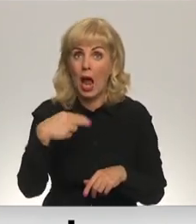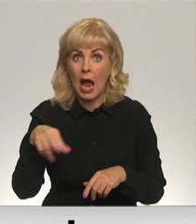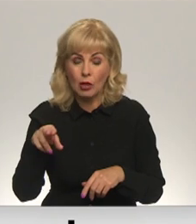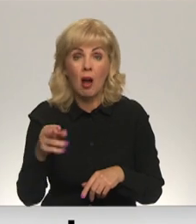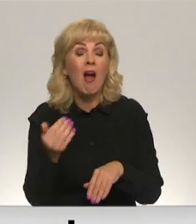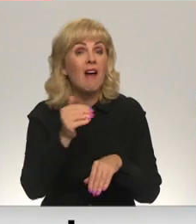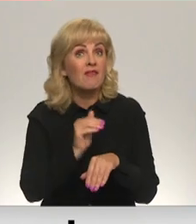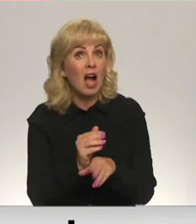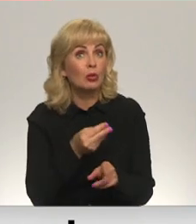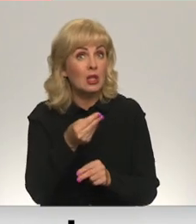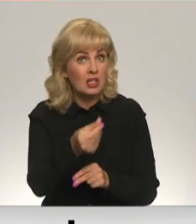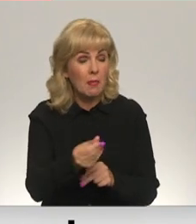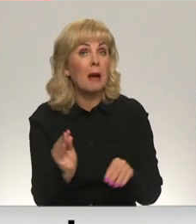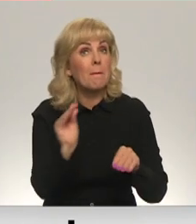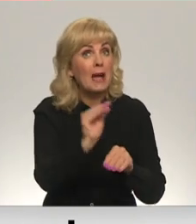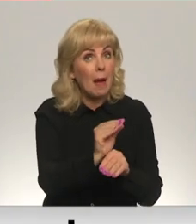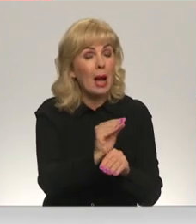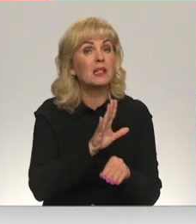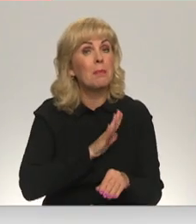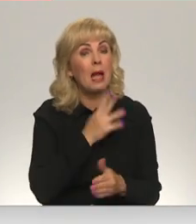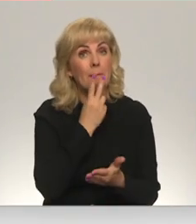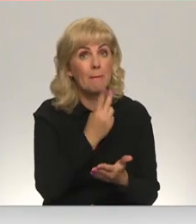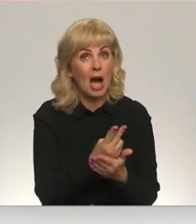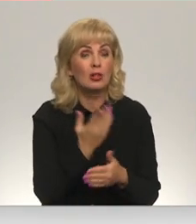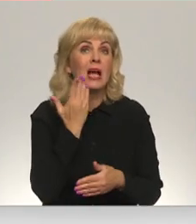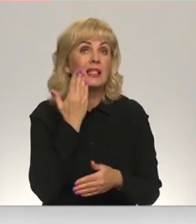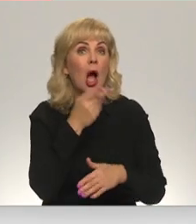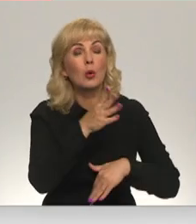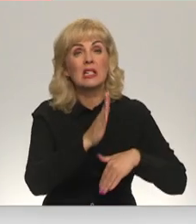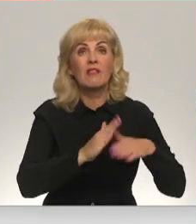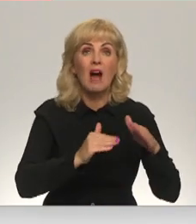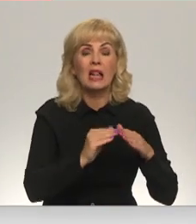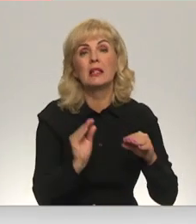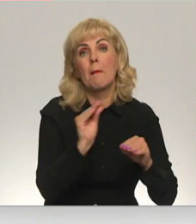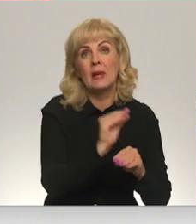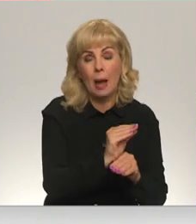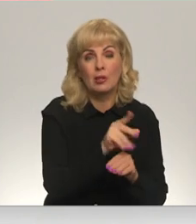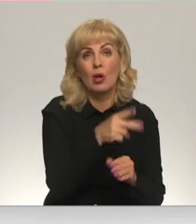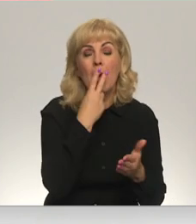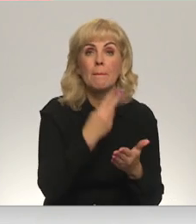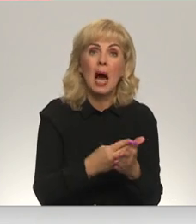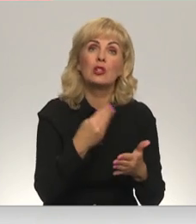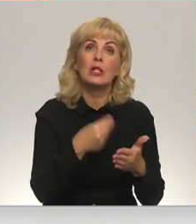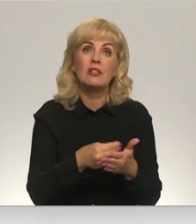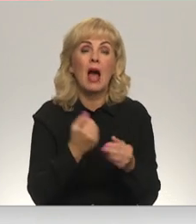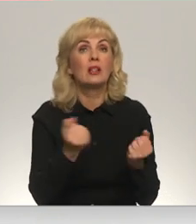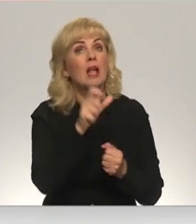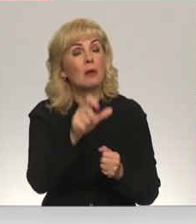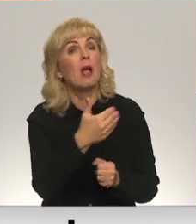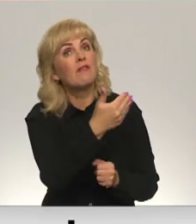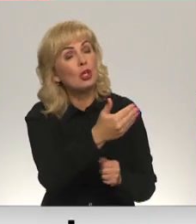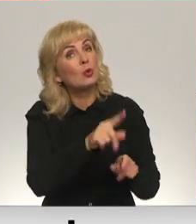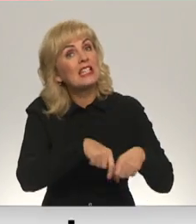Faktiski, izmaksājot piemaksas, kas bija paredzētas kā kvalitātes piemaksas, kuras paredz izvērtēt darbinieku sniegumu,